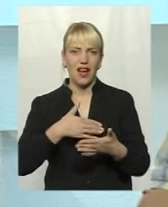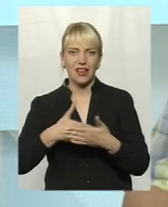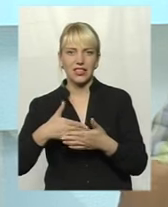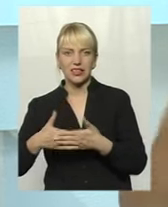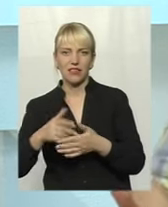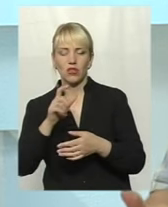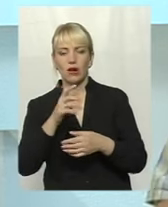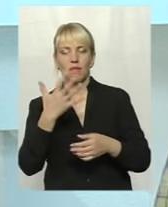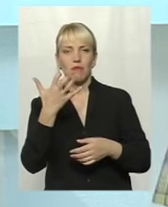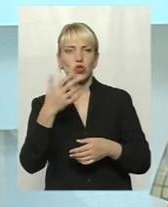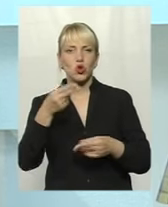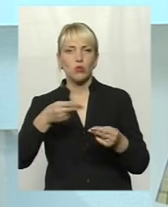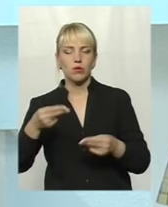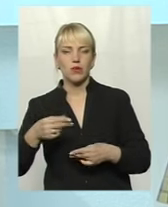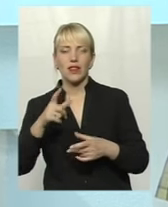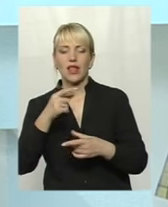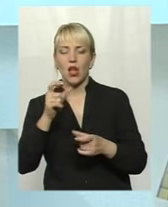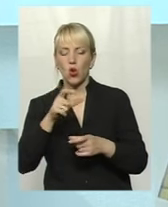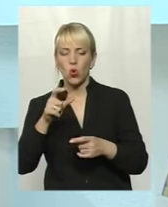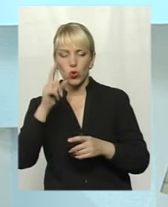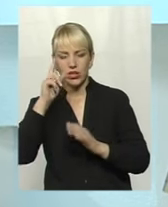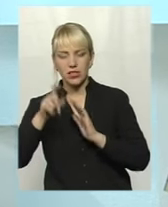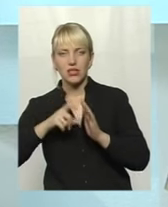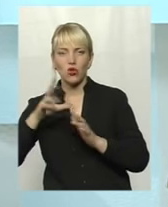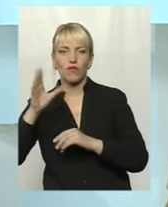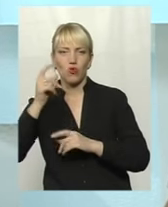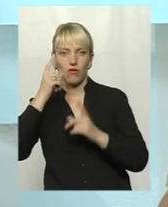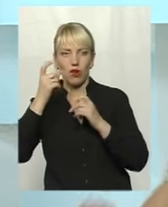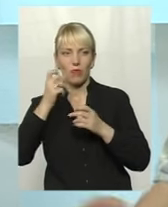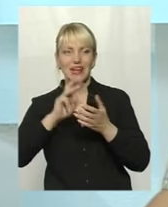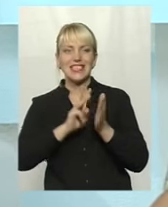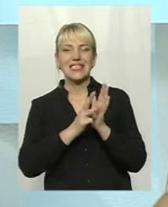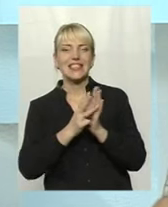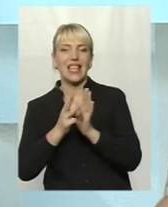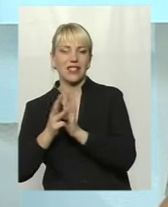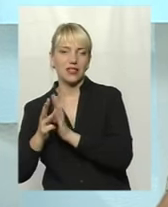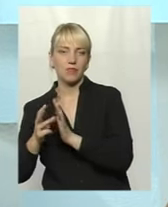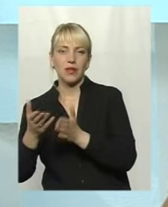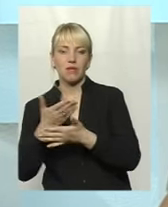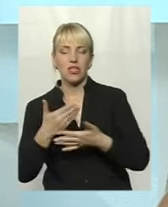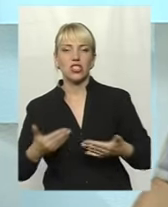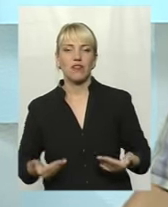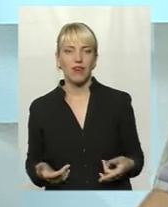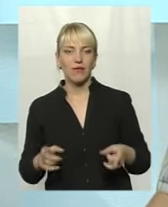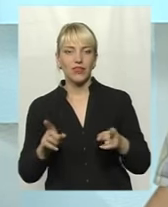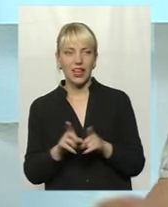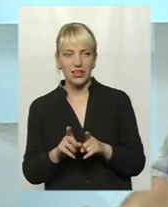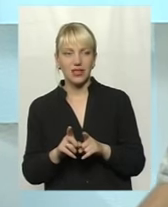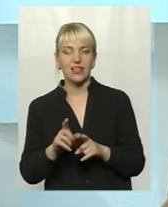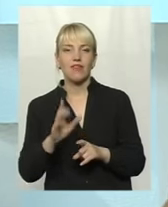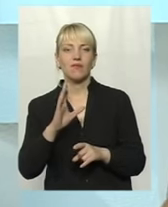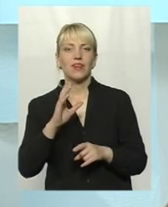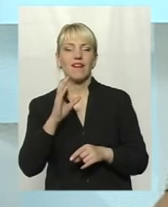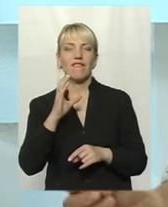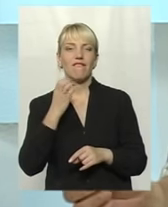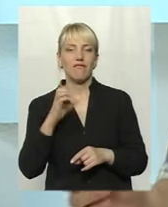іде люди фактично взнають всю інформацію про громаду з сайта. Тому сайт... Ми живемо в такий вік, на жаль, чи на щастя, чи я даже не